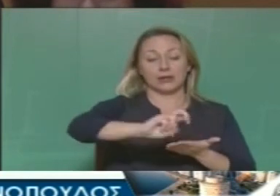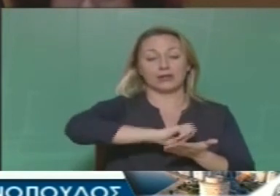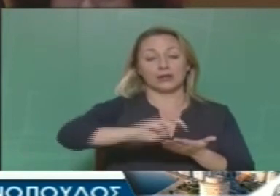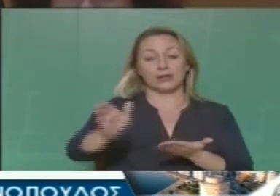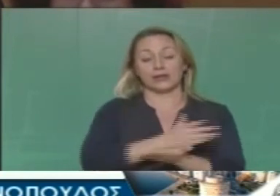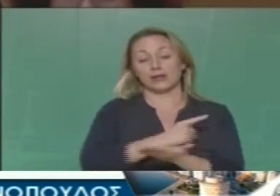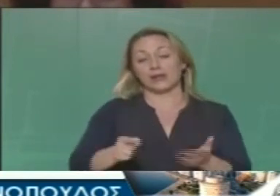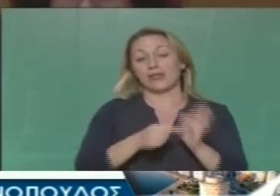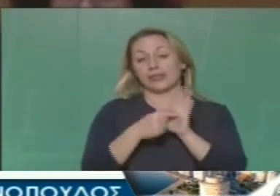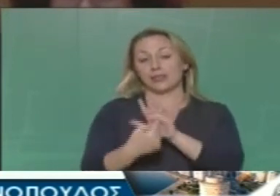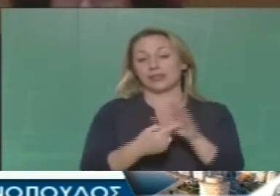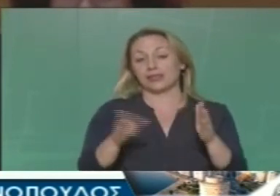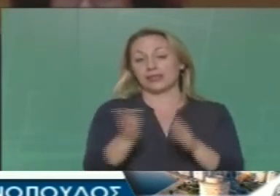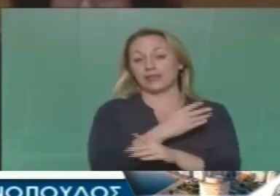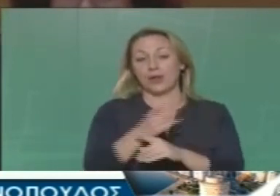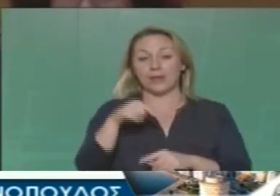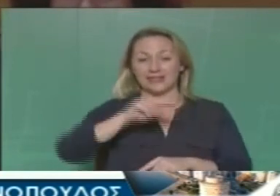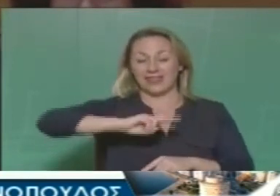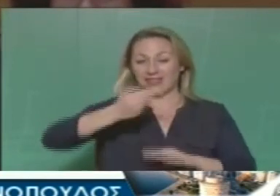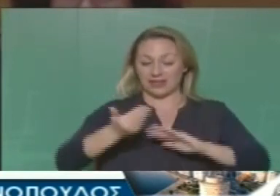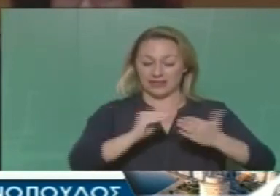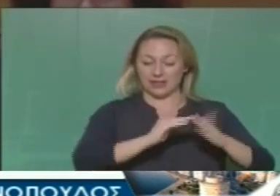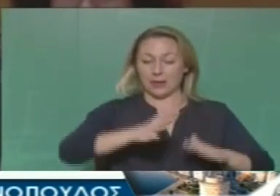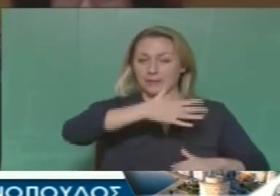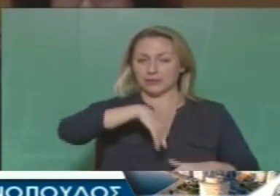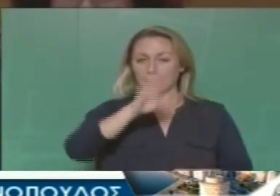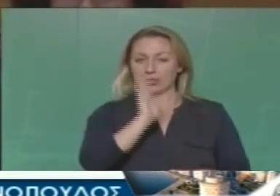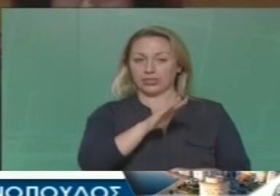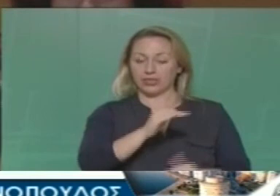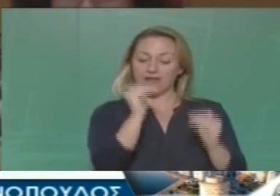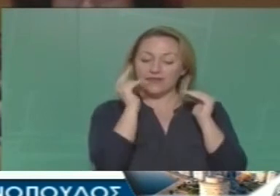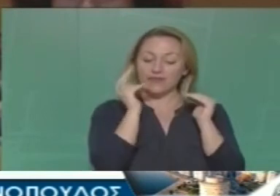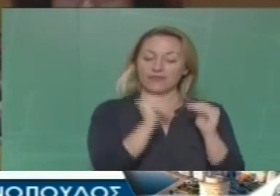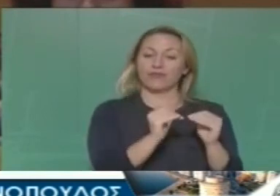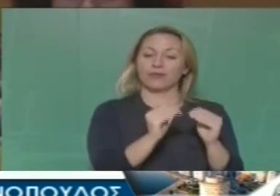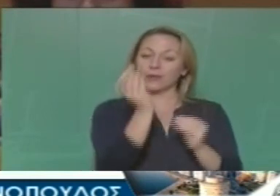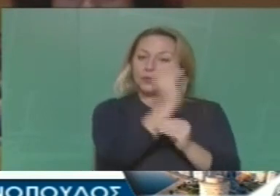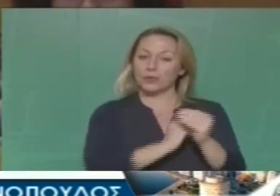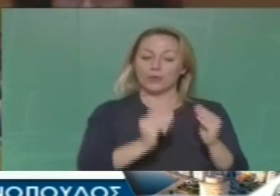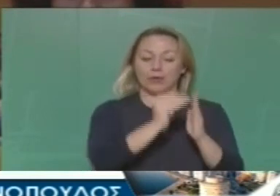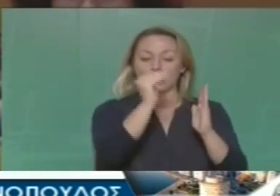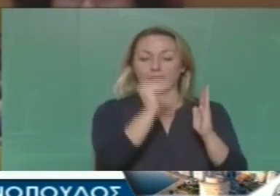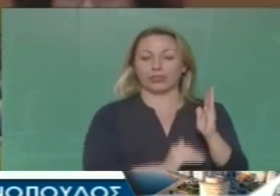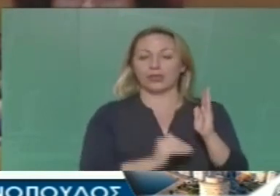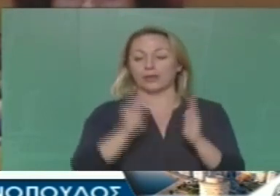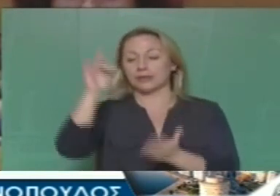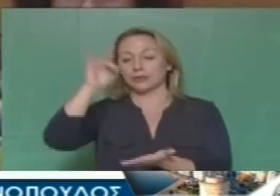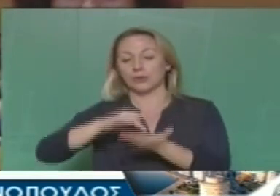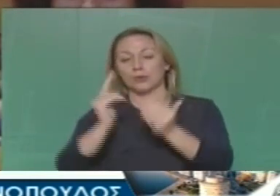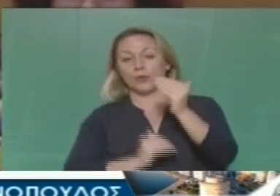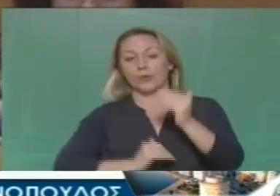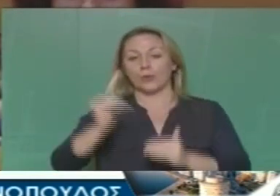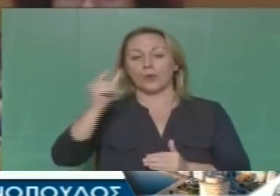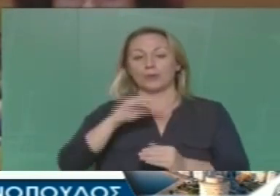Το δεύτερο διαμέρισμα το πιο υποβαθμισμένο Συνεχίζει και θα υποβαθμιστεί ακόμα περισσότερο Σε σχέση με το κέντρο της πόλης Που ελκύει και το